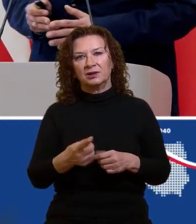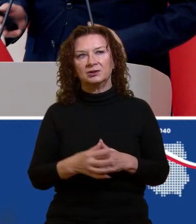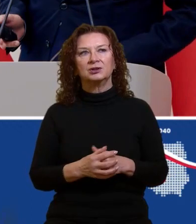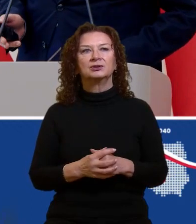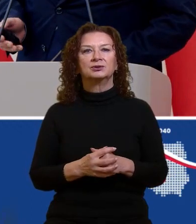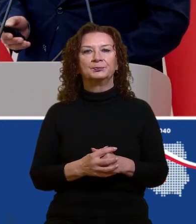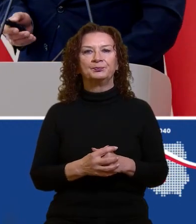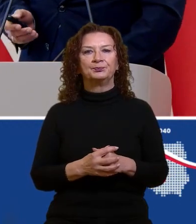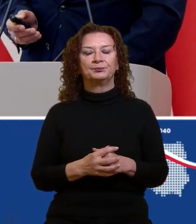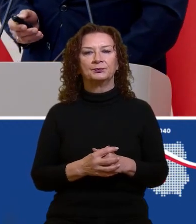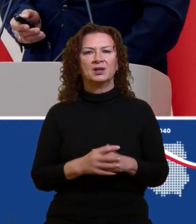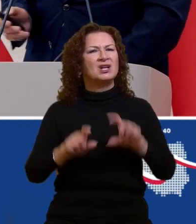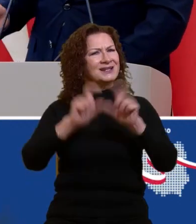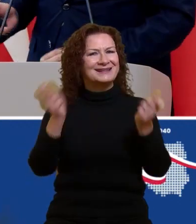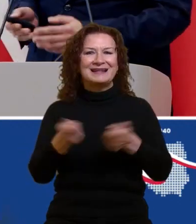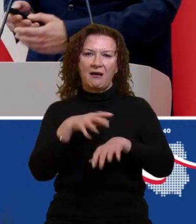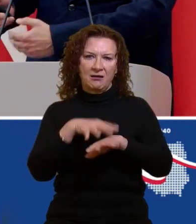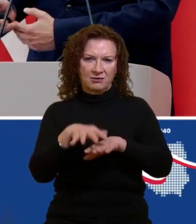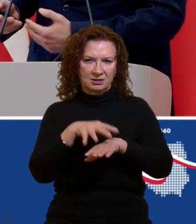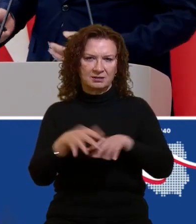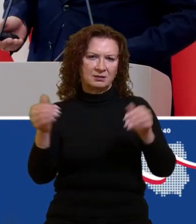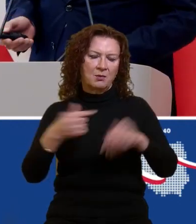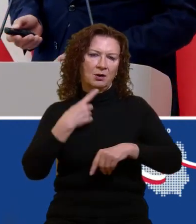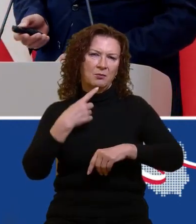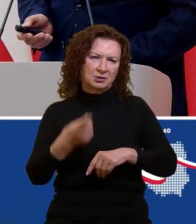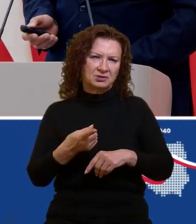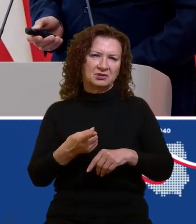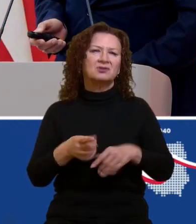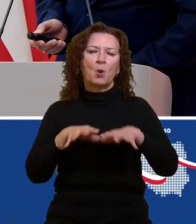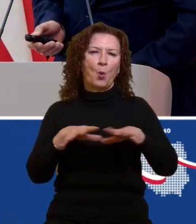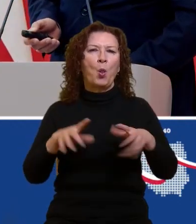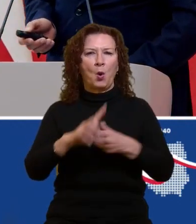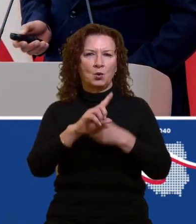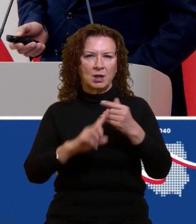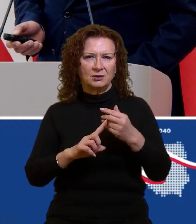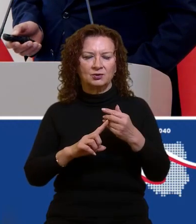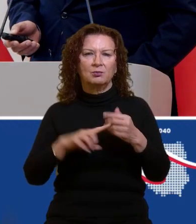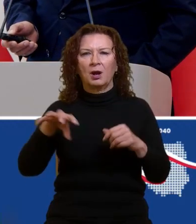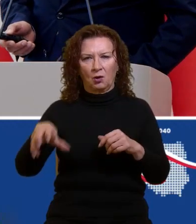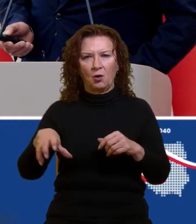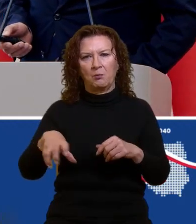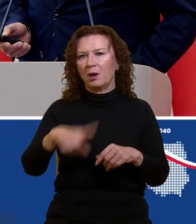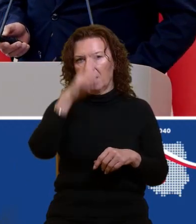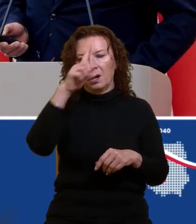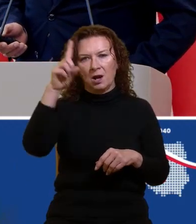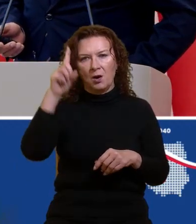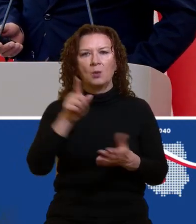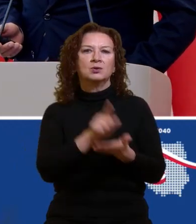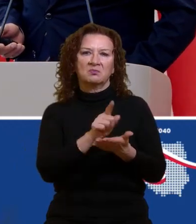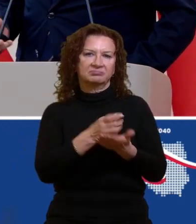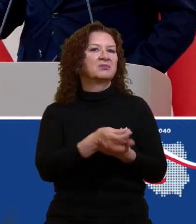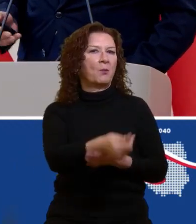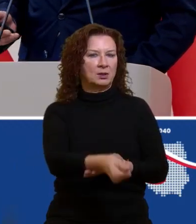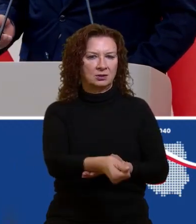całego systemu to są oczywiście duże liczby podatników. Dla tych, którzy